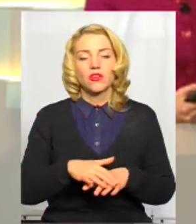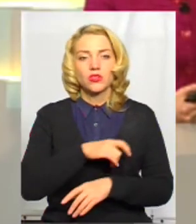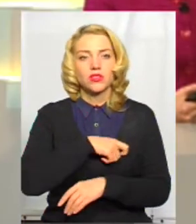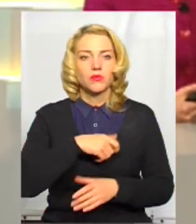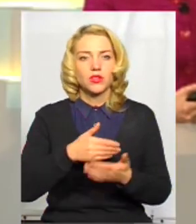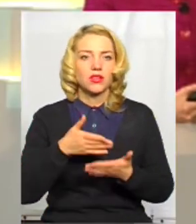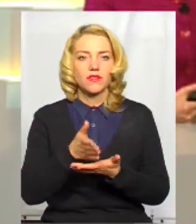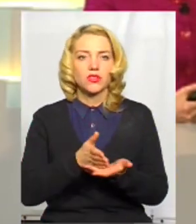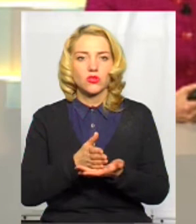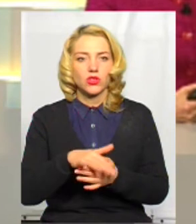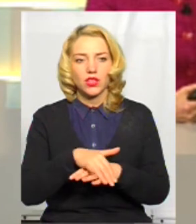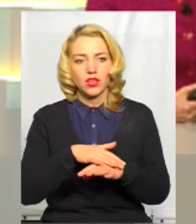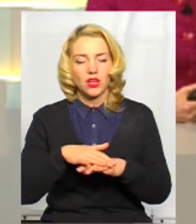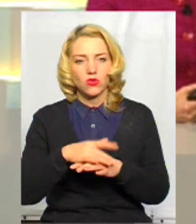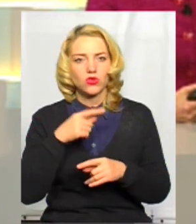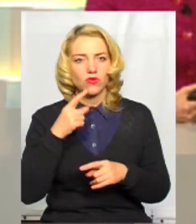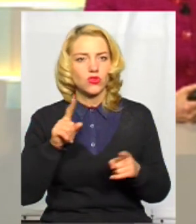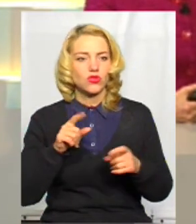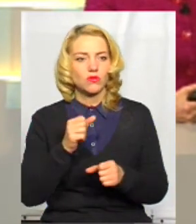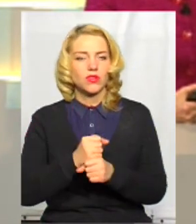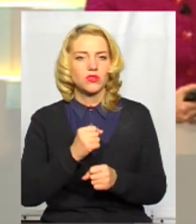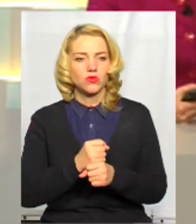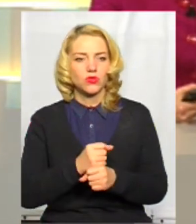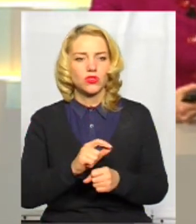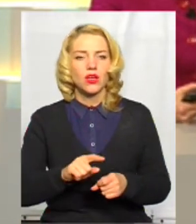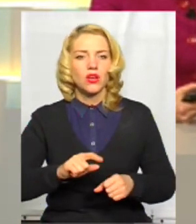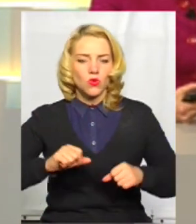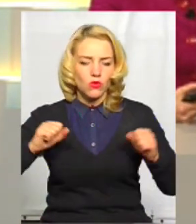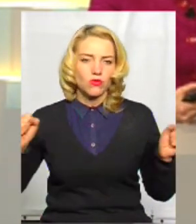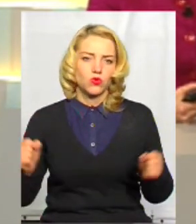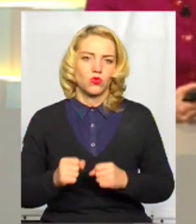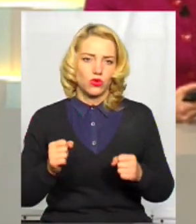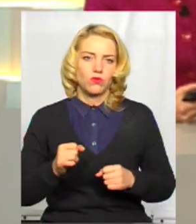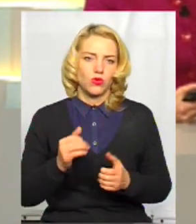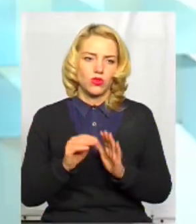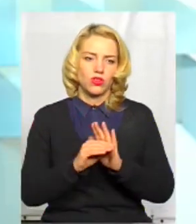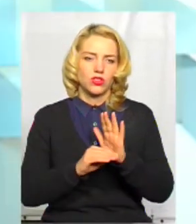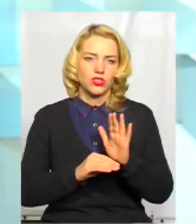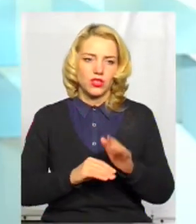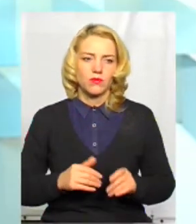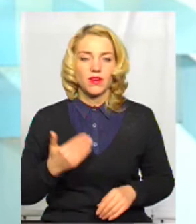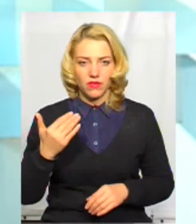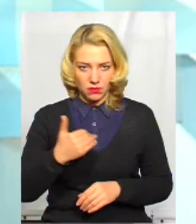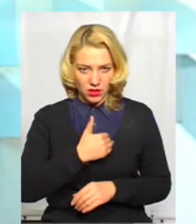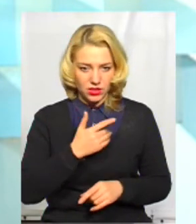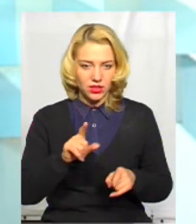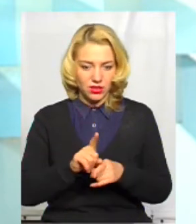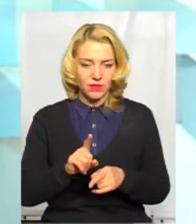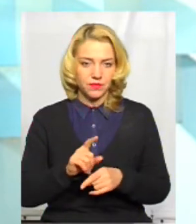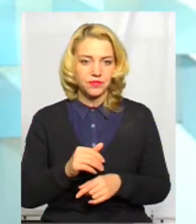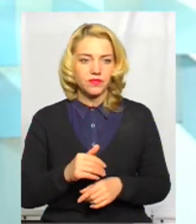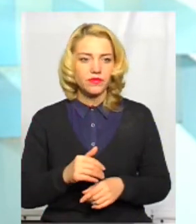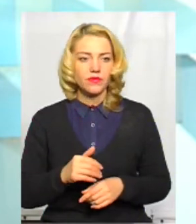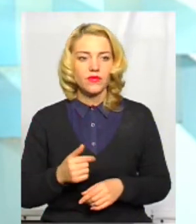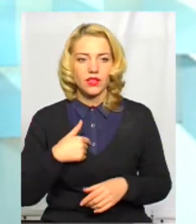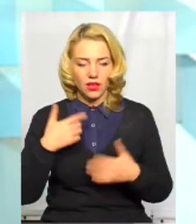народу» наголошують, що працюють у турборежимі. Ви маєте намір вмикати такий турборежим? ви знаєте, я